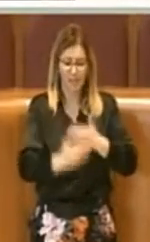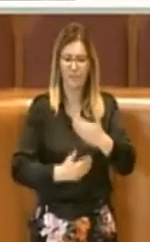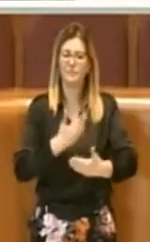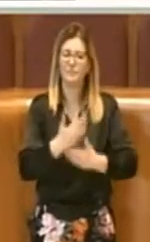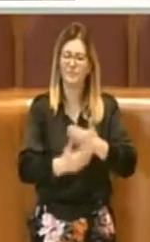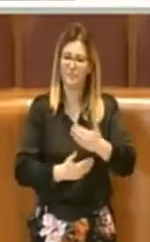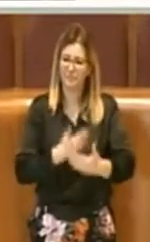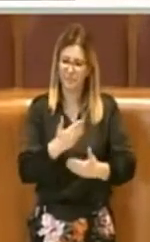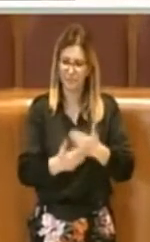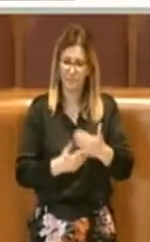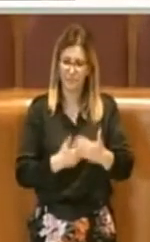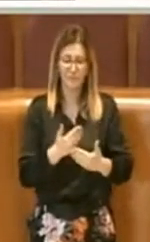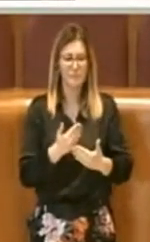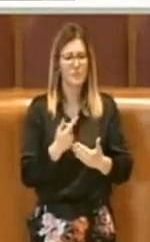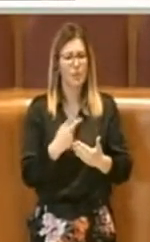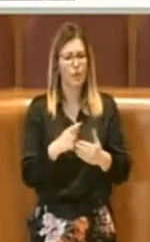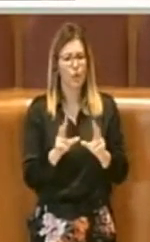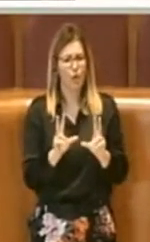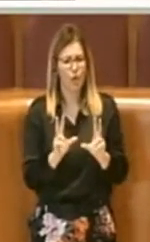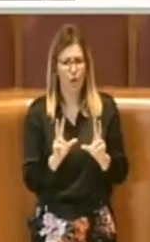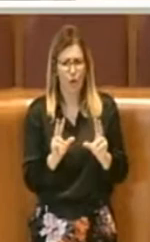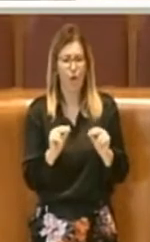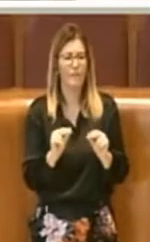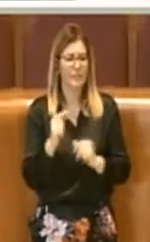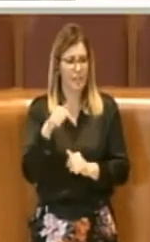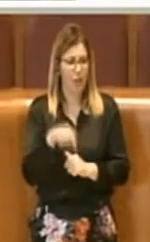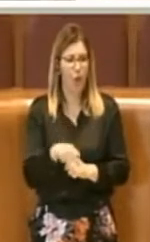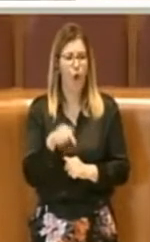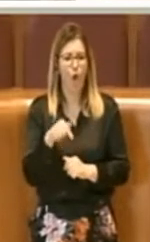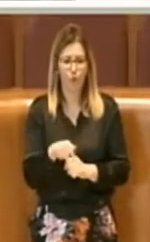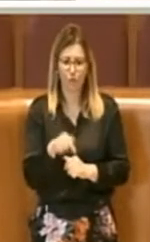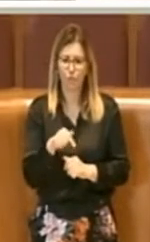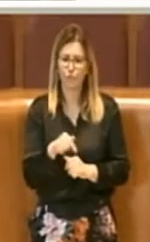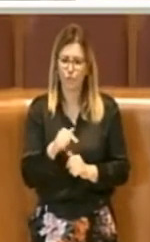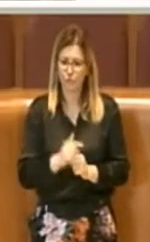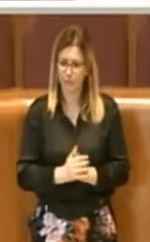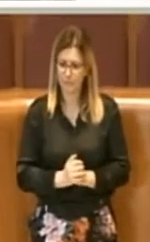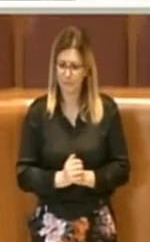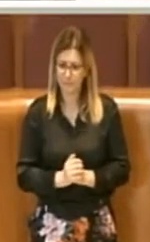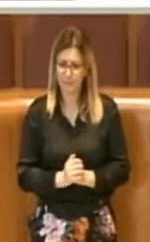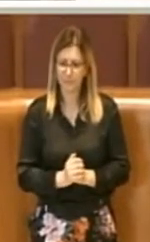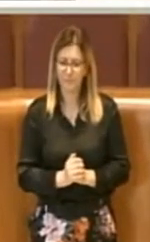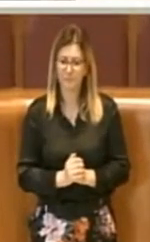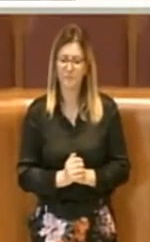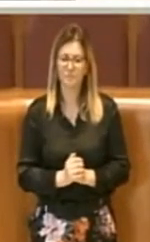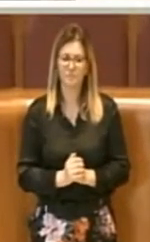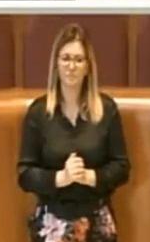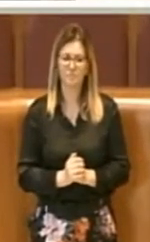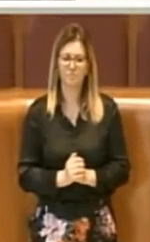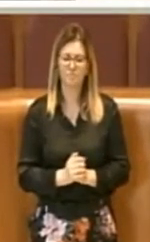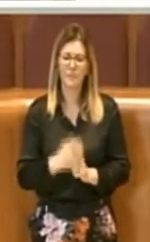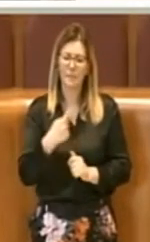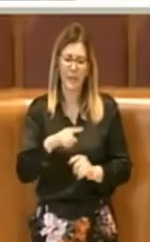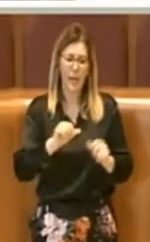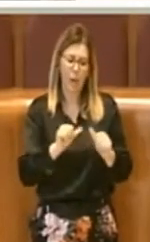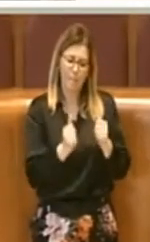novità di oggi dovute alla modalità